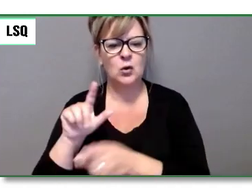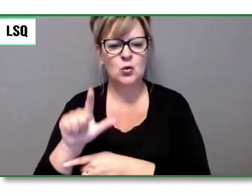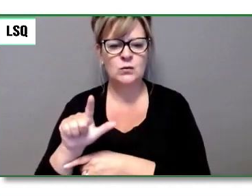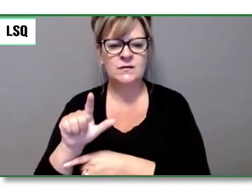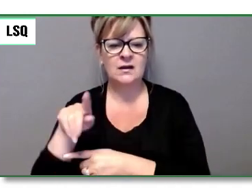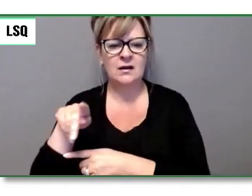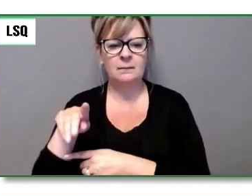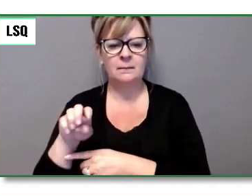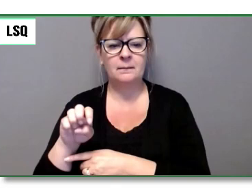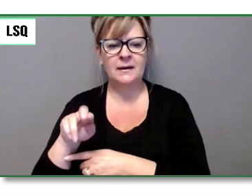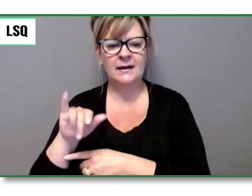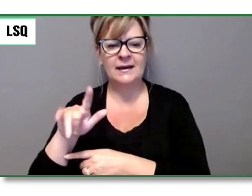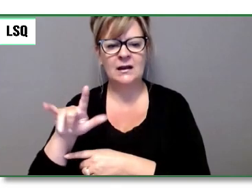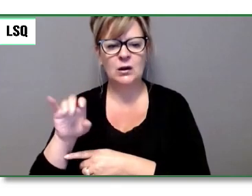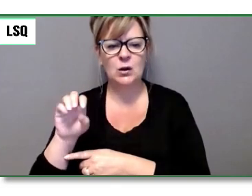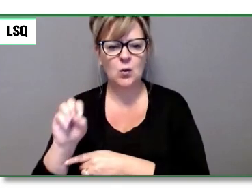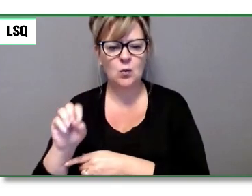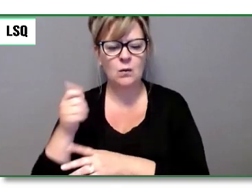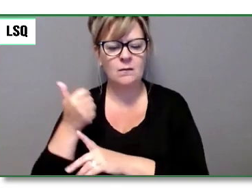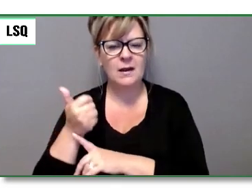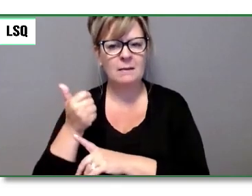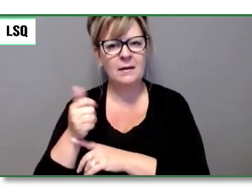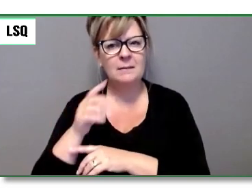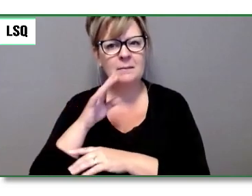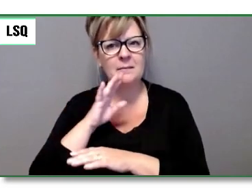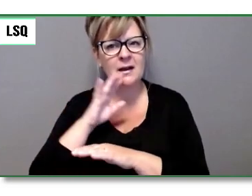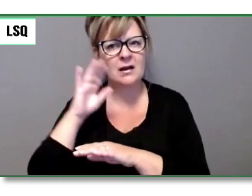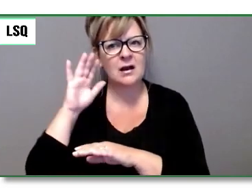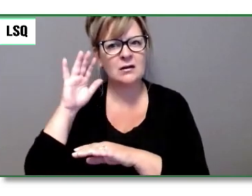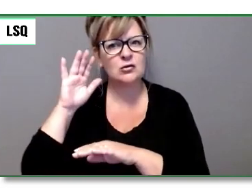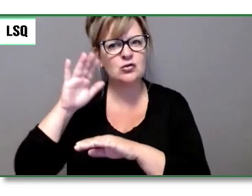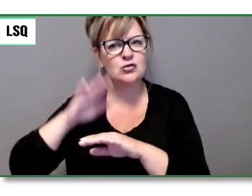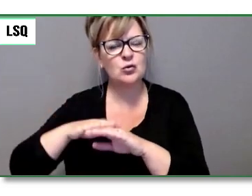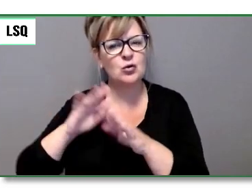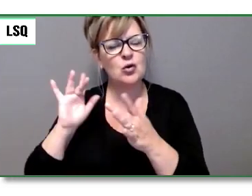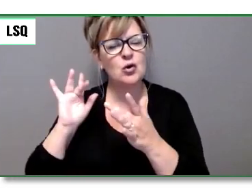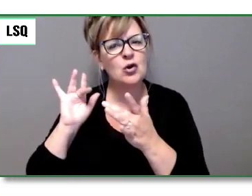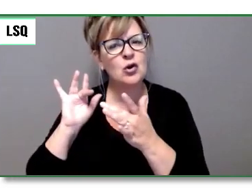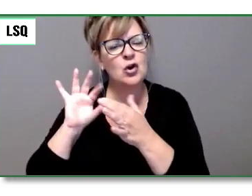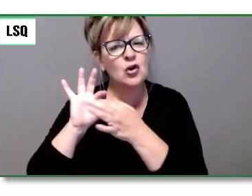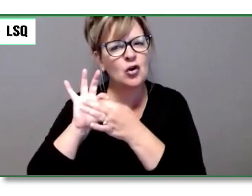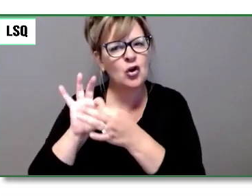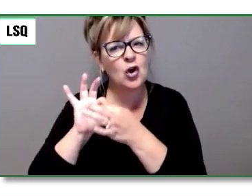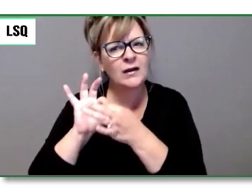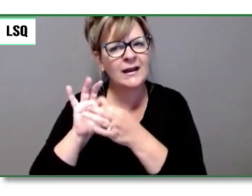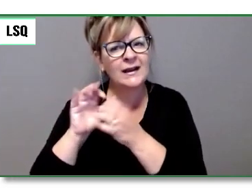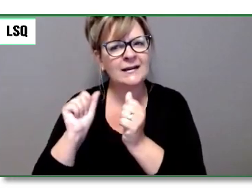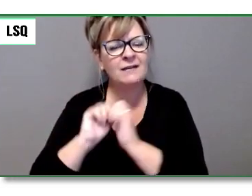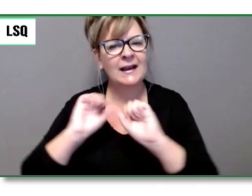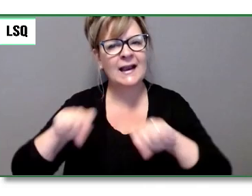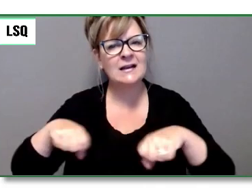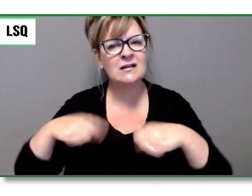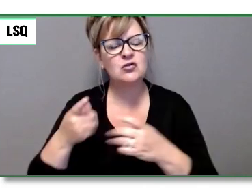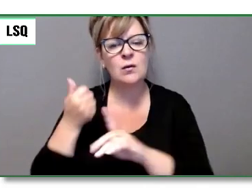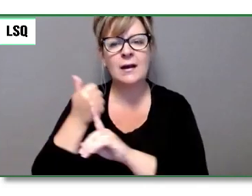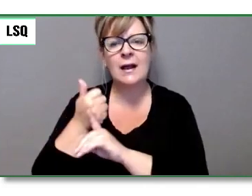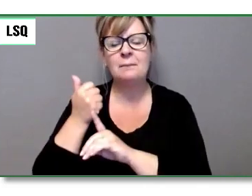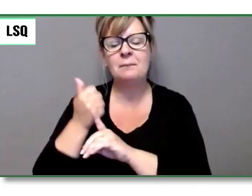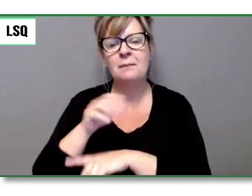la nature et là, la sclérose en place. Donc, elle parle de la valeur de la nature accessible